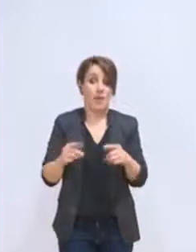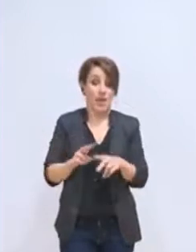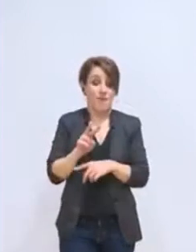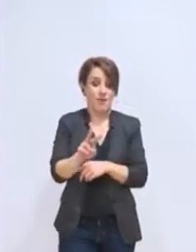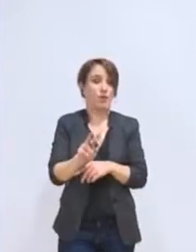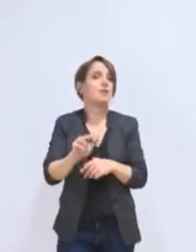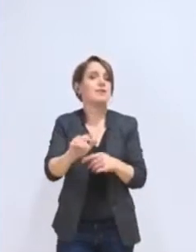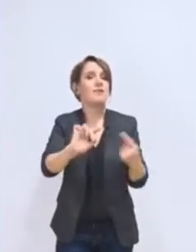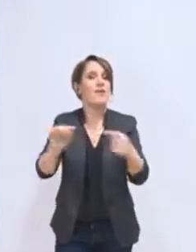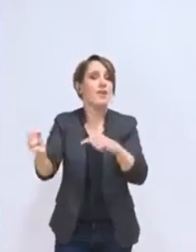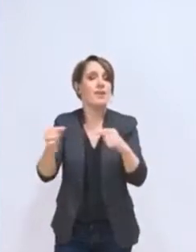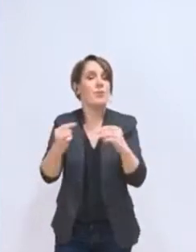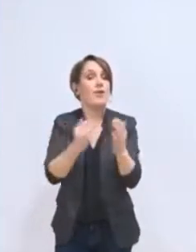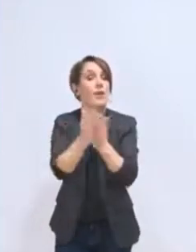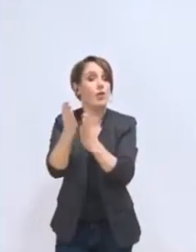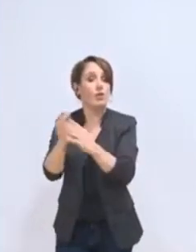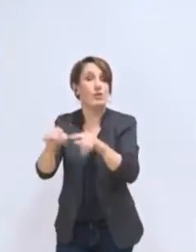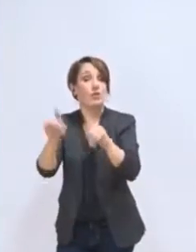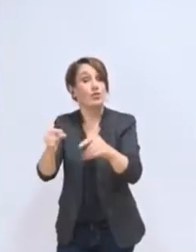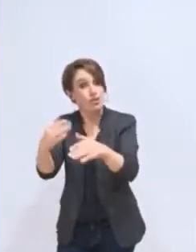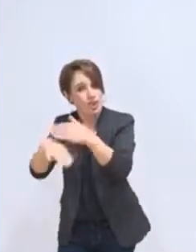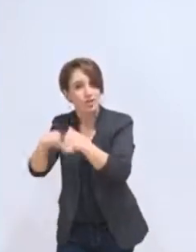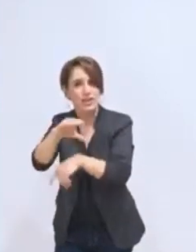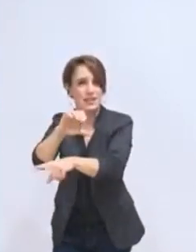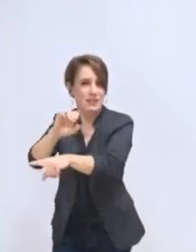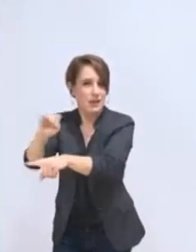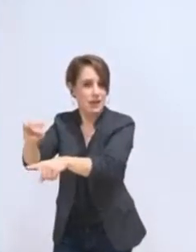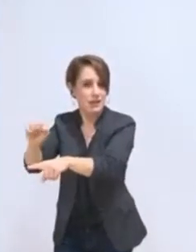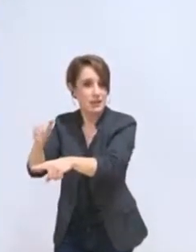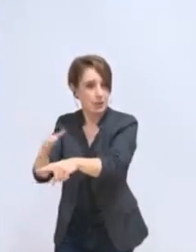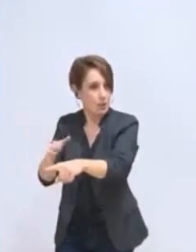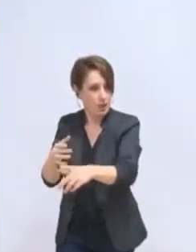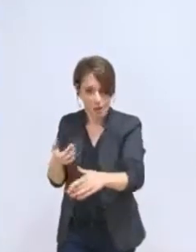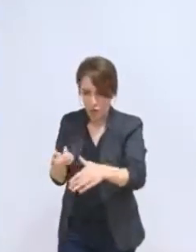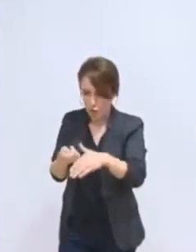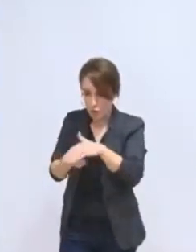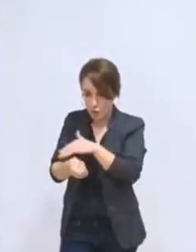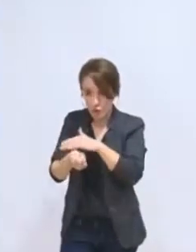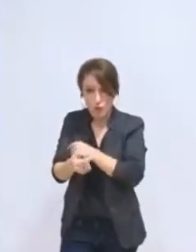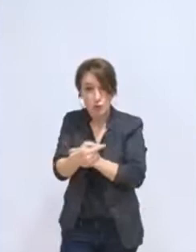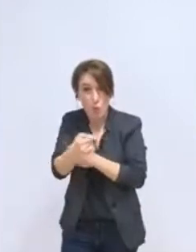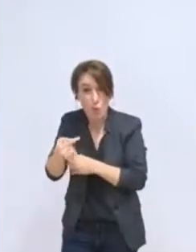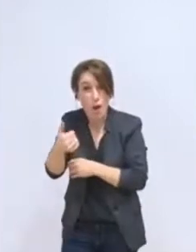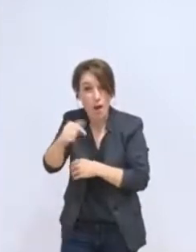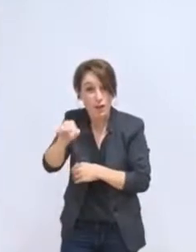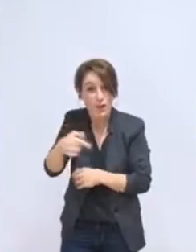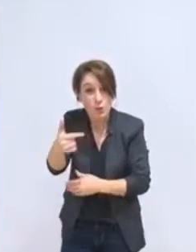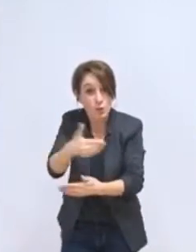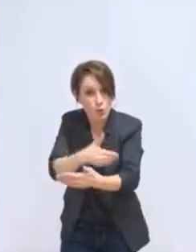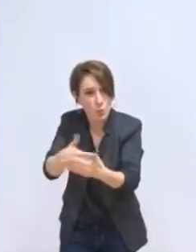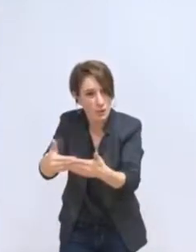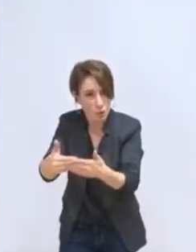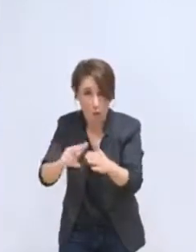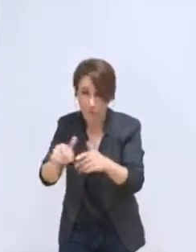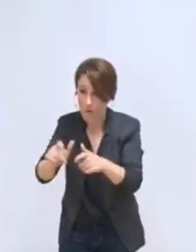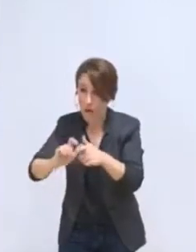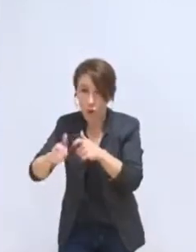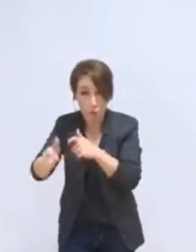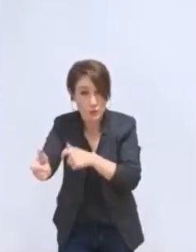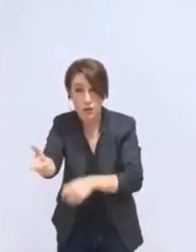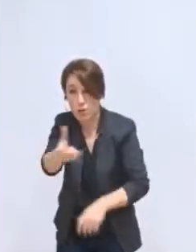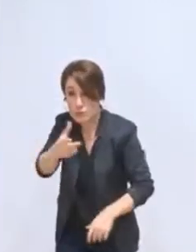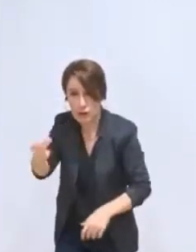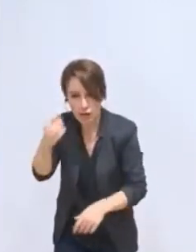vendredi, que la baisse de 1 million d'eux de la subvention n'aura pas d'impact plus important que le jeu